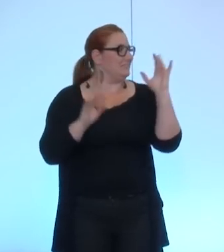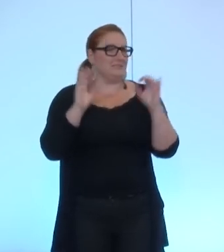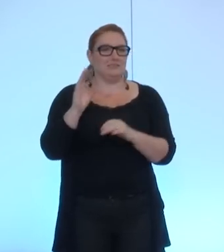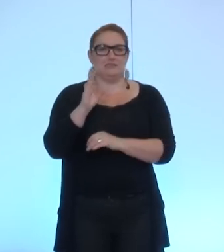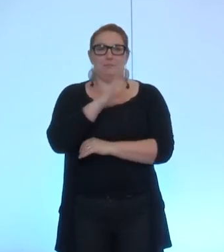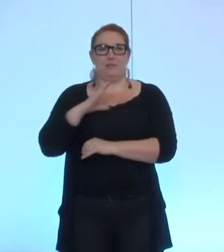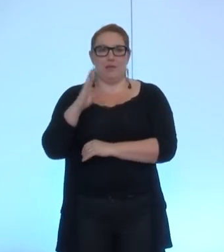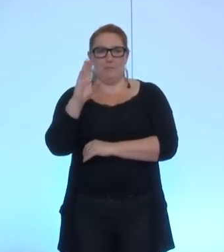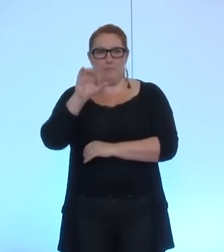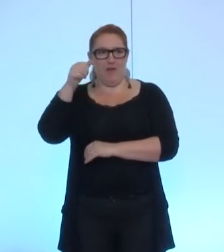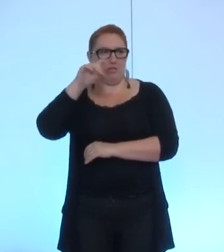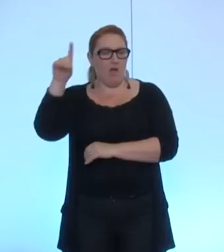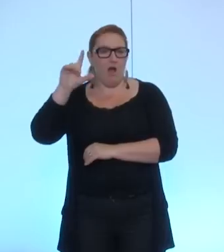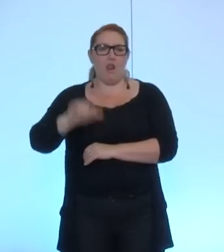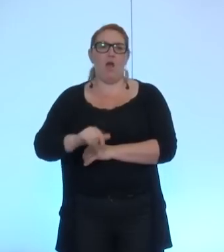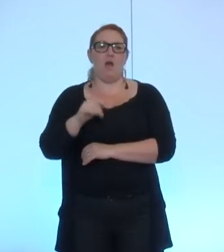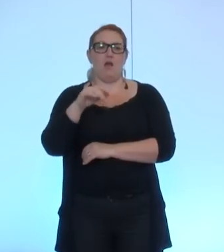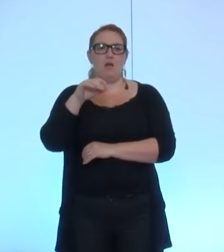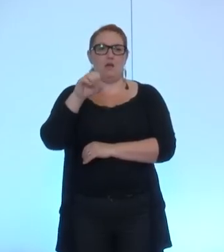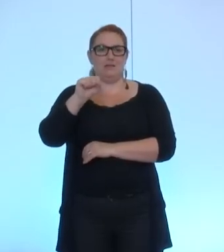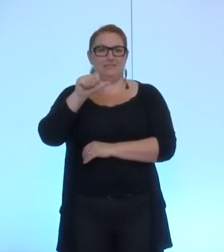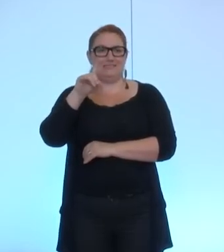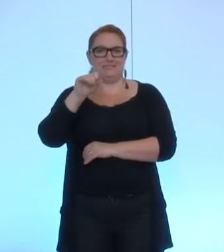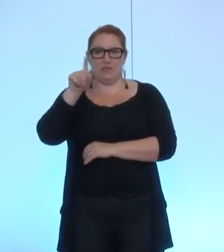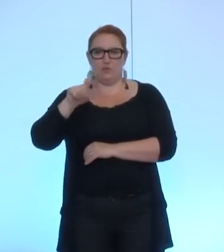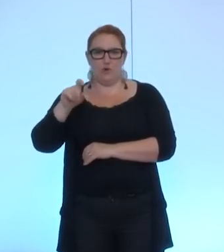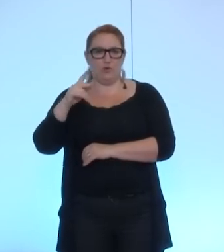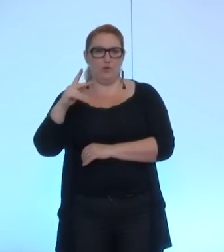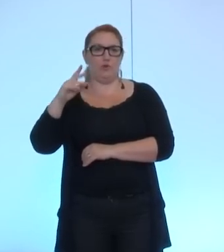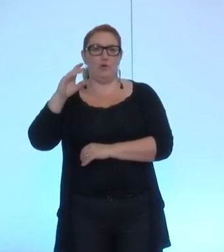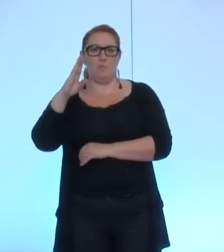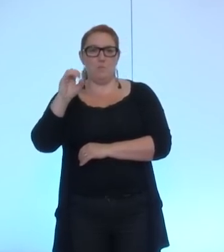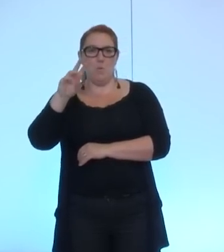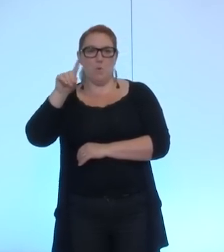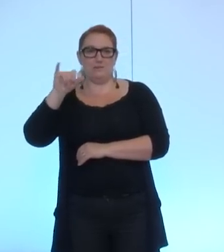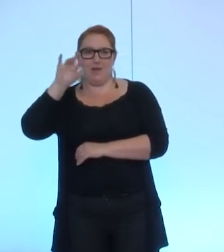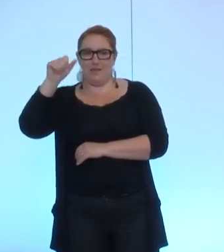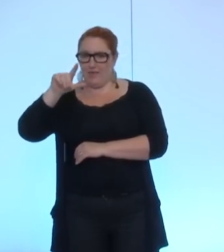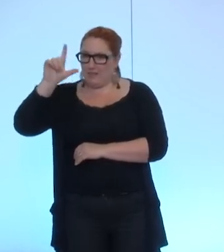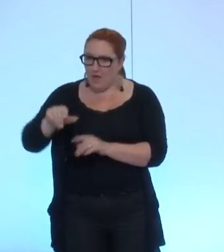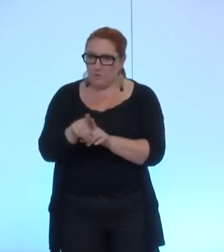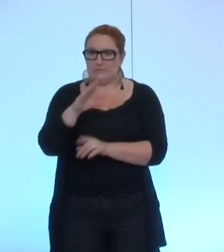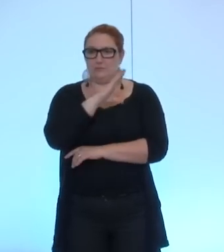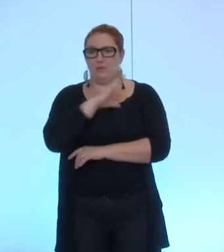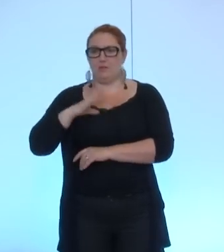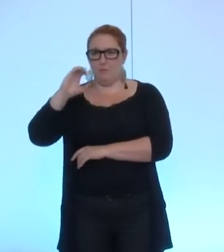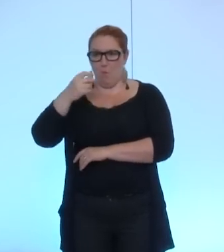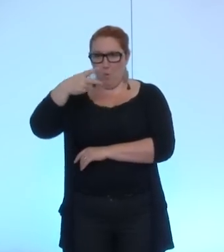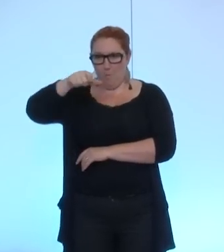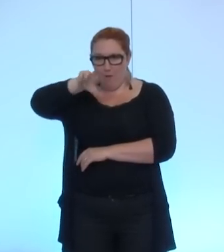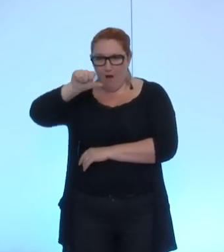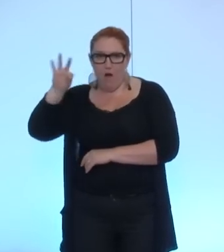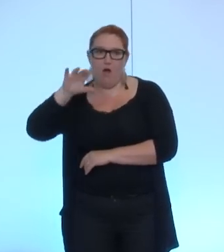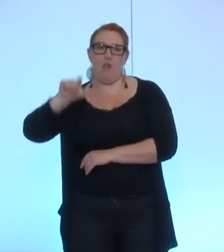Corinne Bernard est là, Sadoc Bouzaiem est là aussi, Laurence Compara